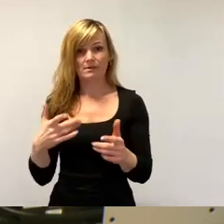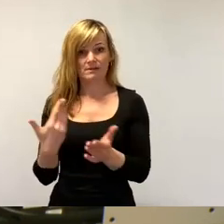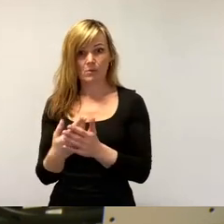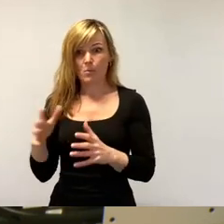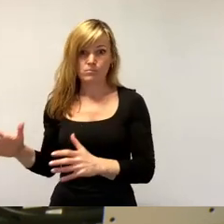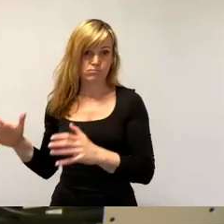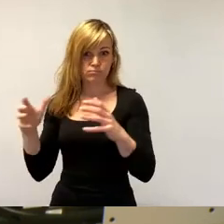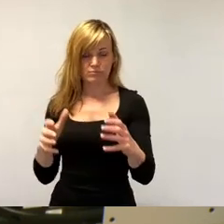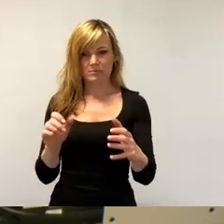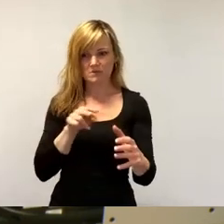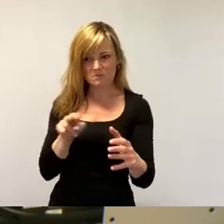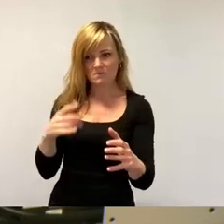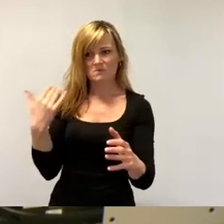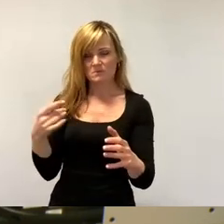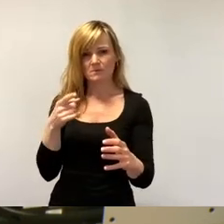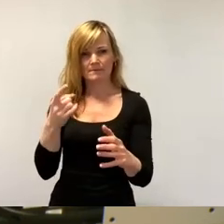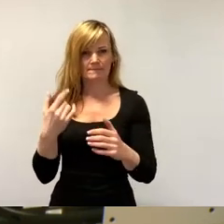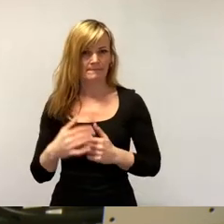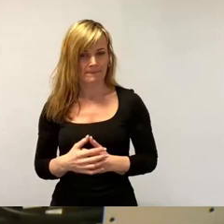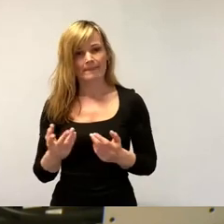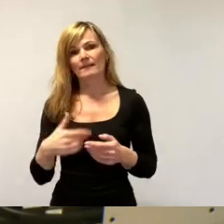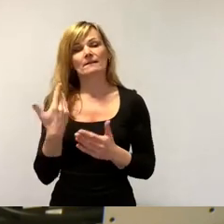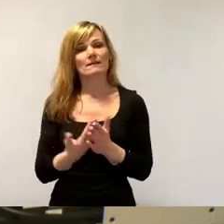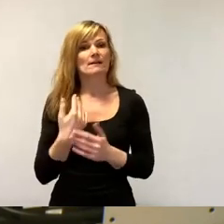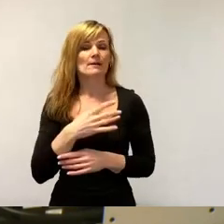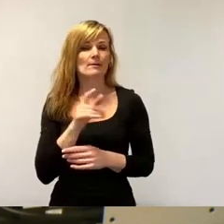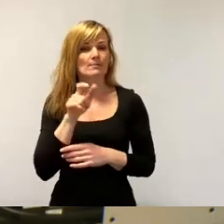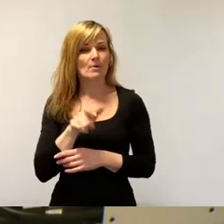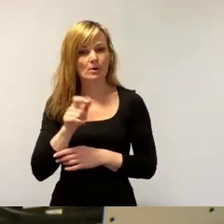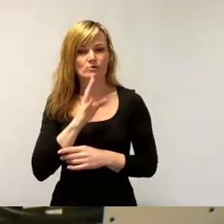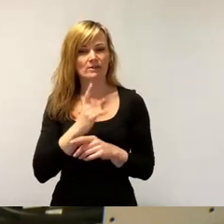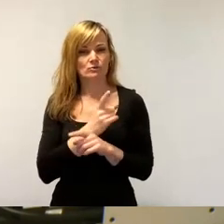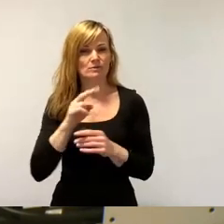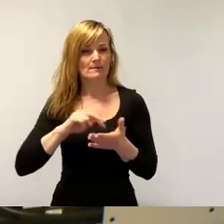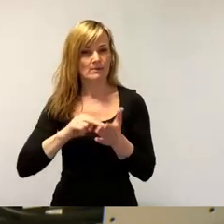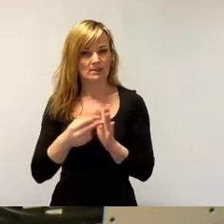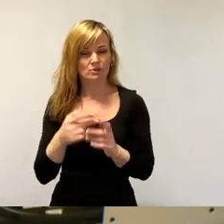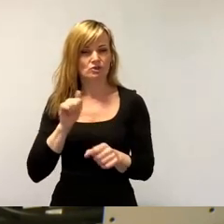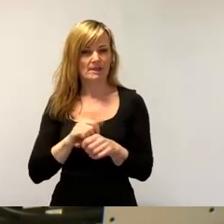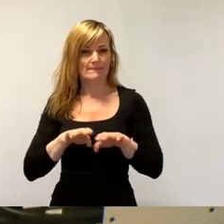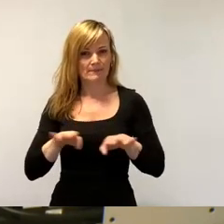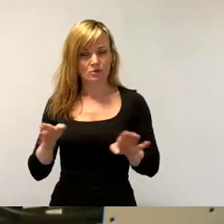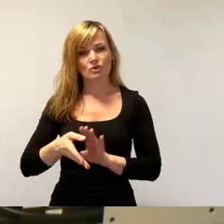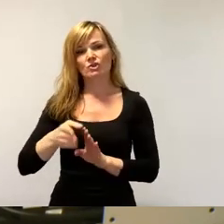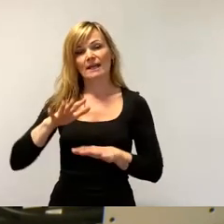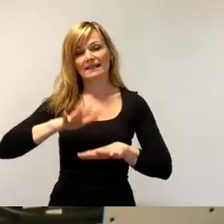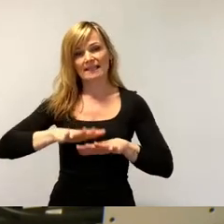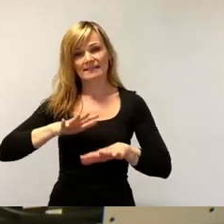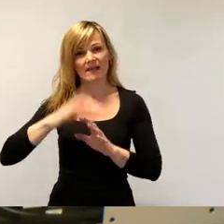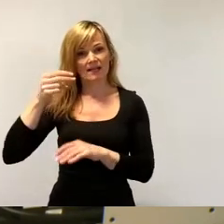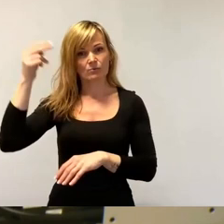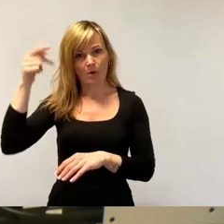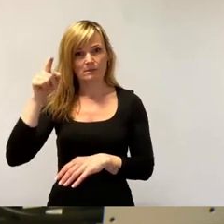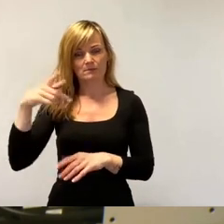Auf Basisversammlungen, Bürgersprechstunden und politischen Stammtischen vom Netzwerk Nord werde diese Sorge an uns herangetragen